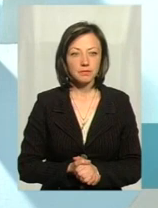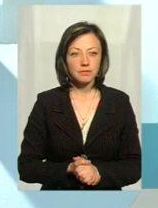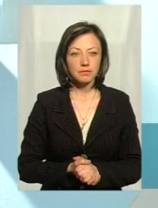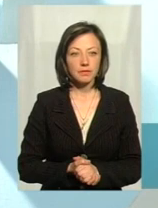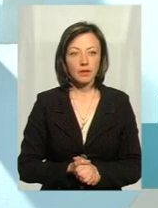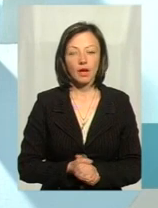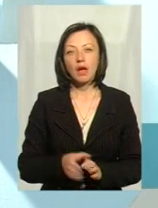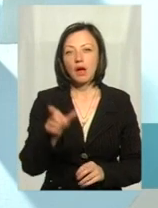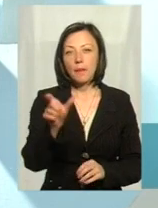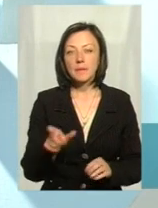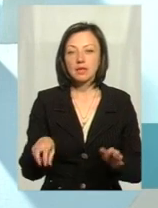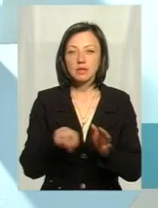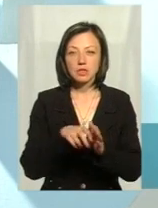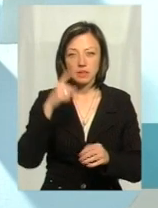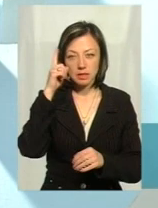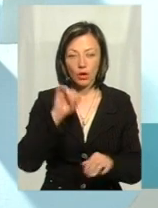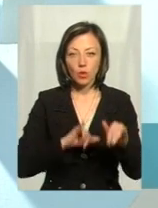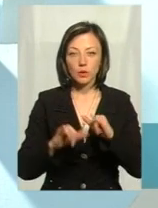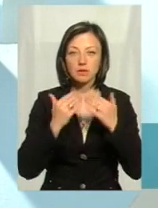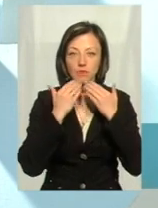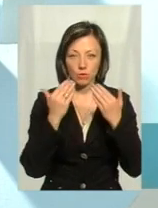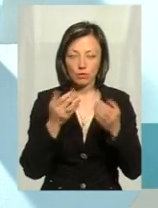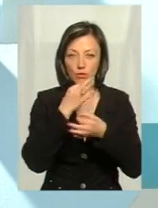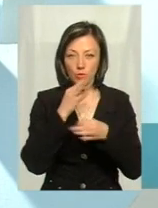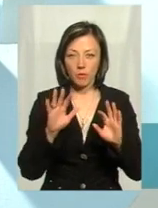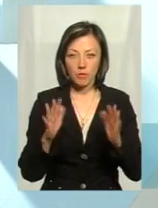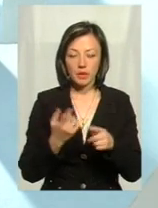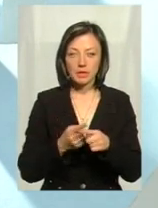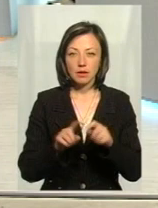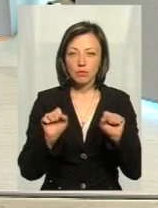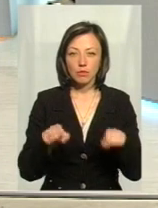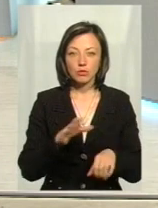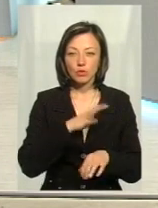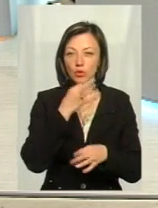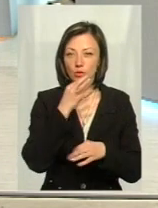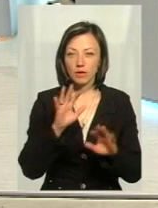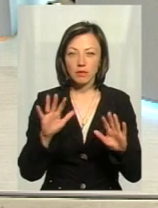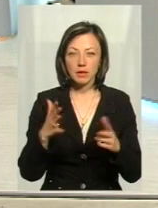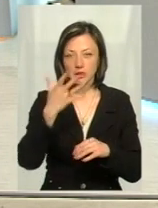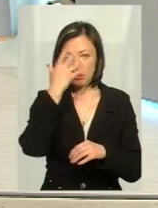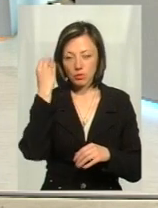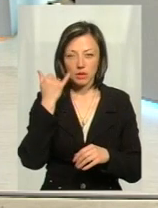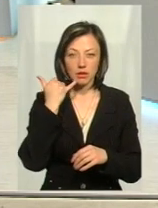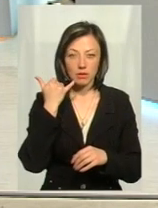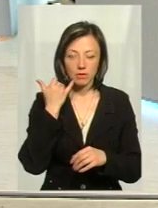пасажир знає, куди звернутися. В любому випадку. Це може бути в любій випадок. Забули телефон,